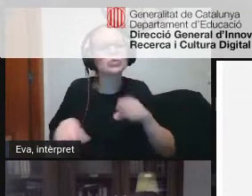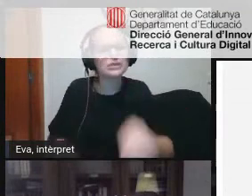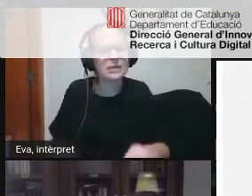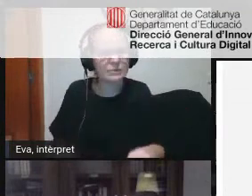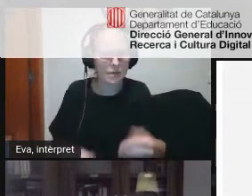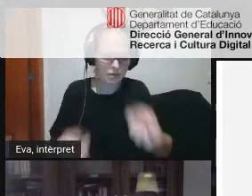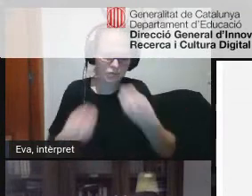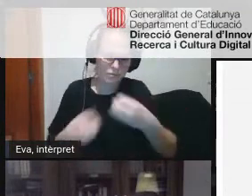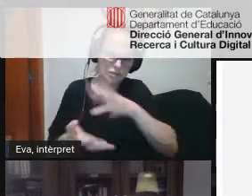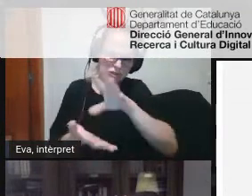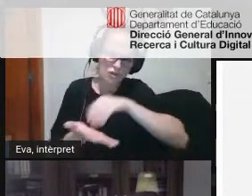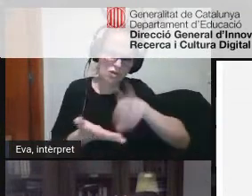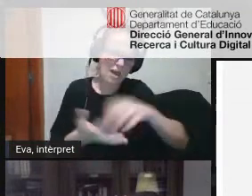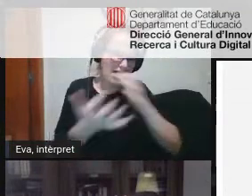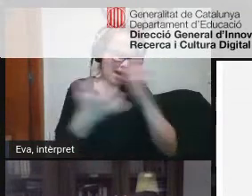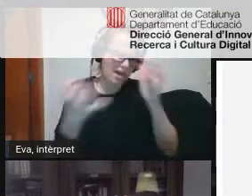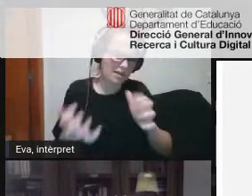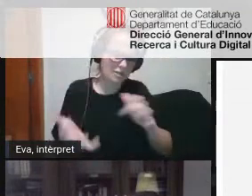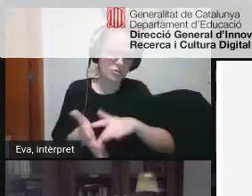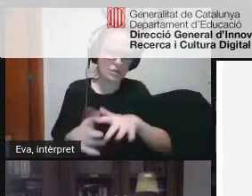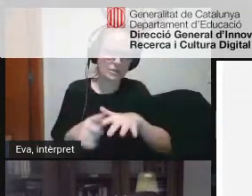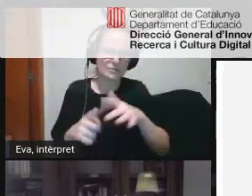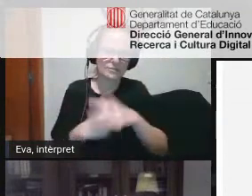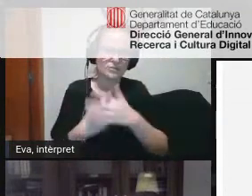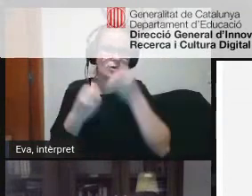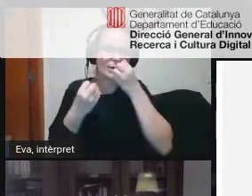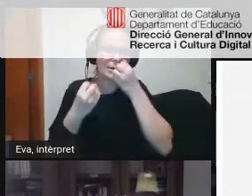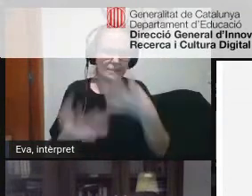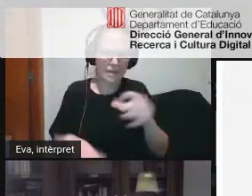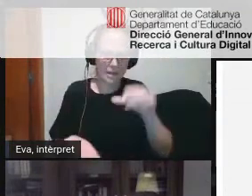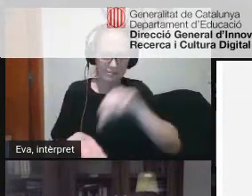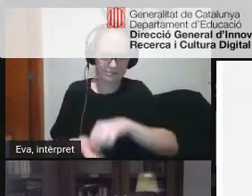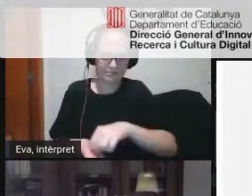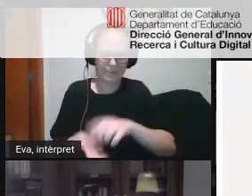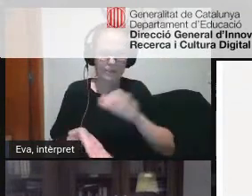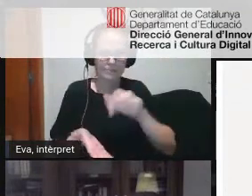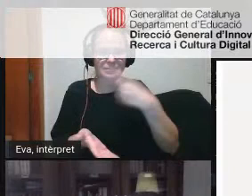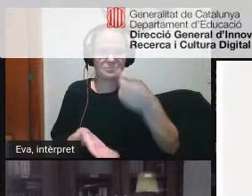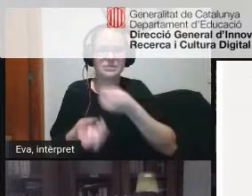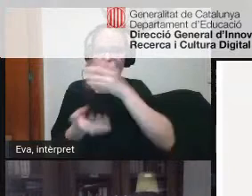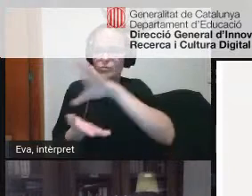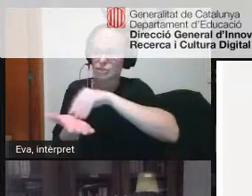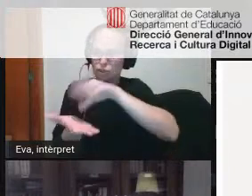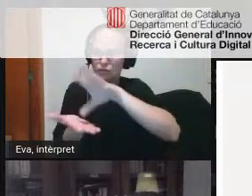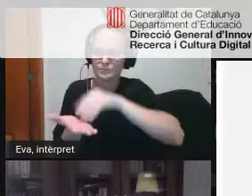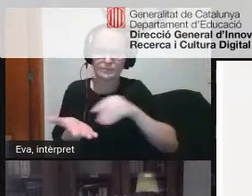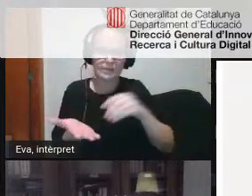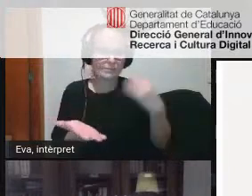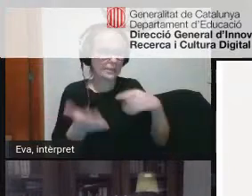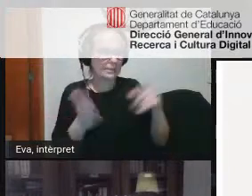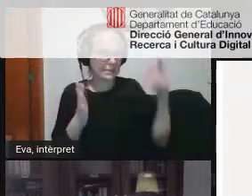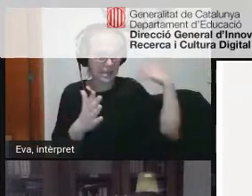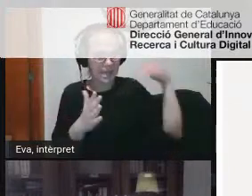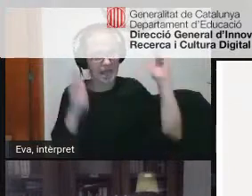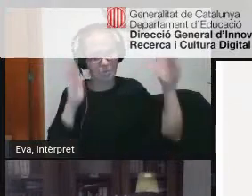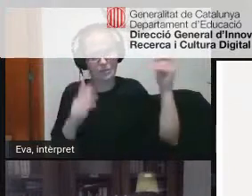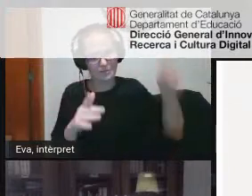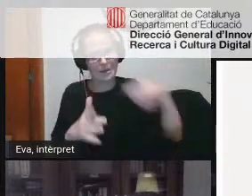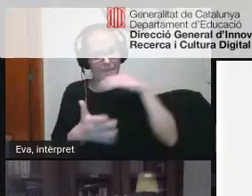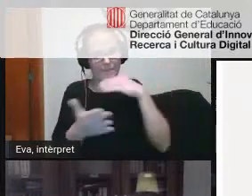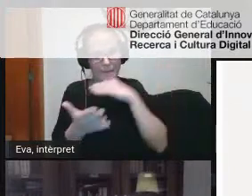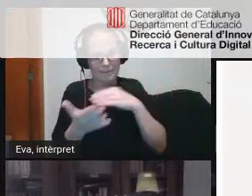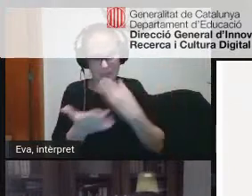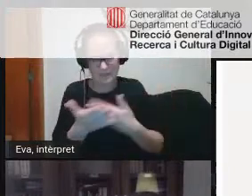informació sobre en quin punt estàvem i després vam recollir informació en aquell moment encara ho vam fer en paper van passar unes